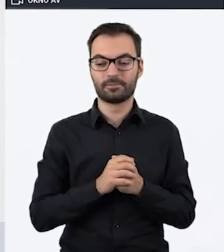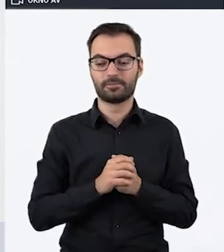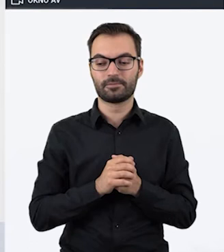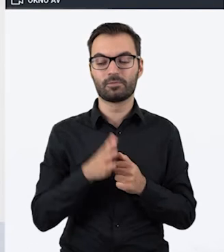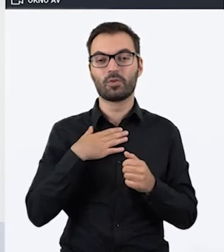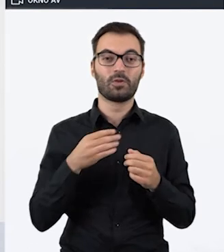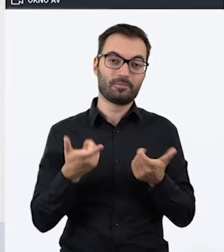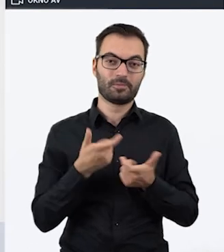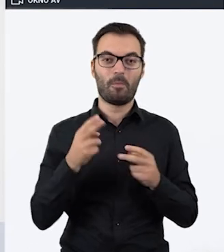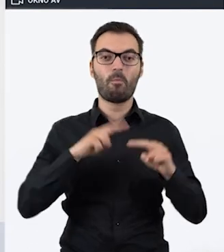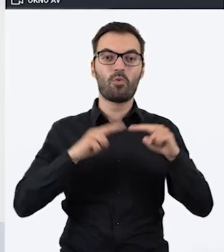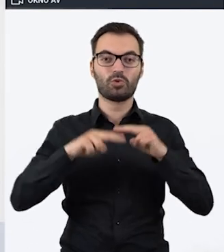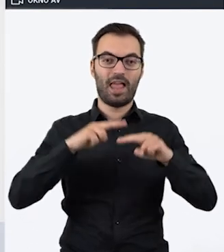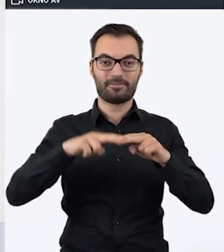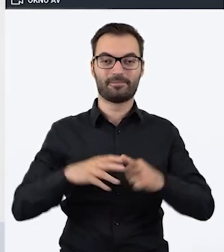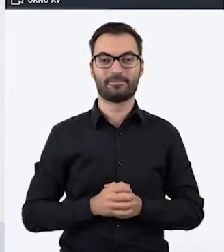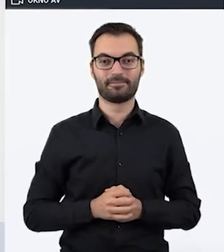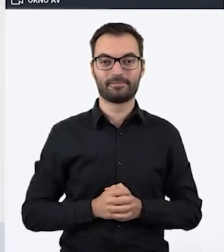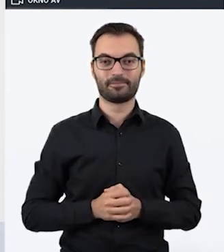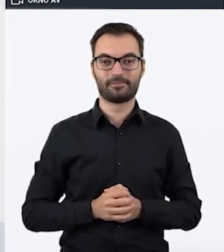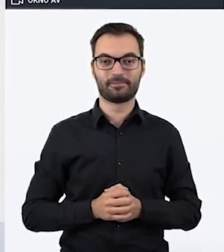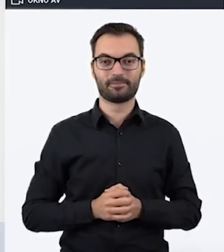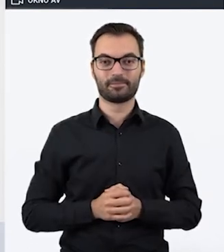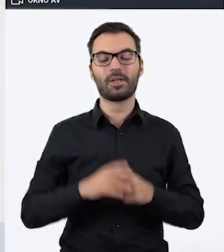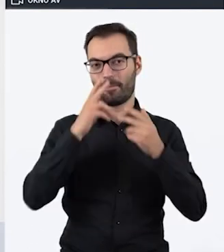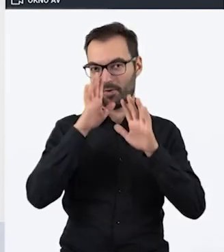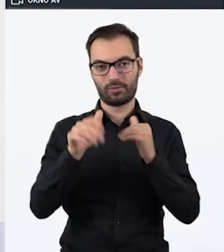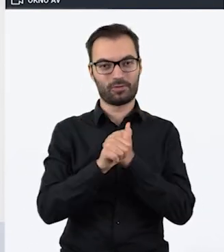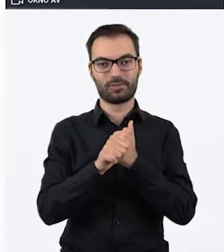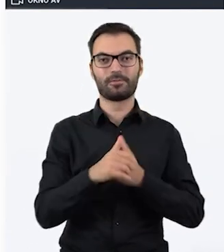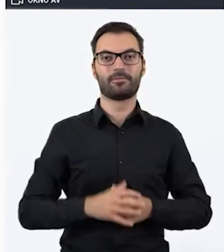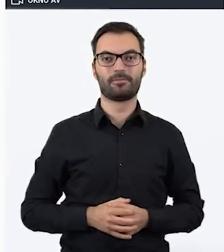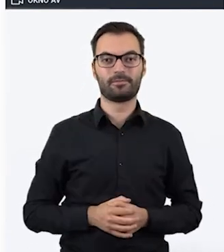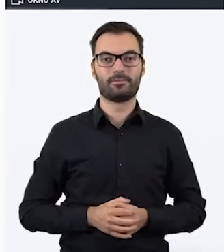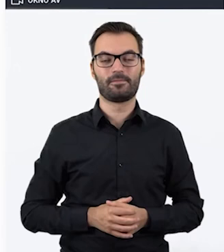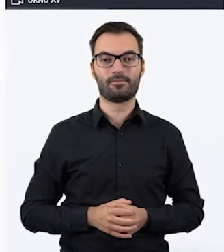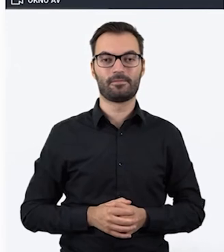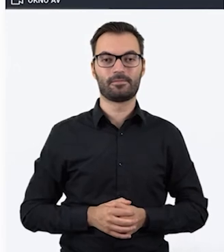możemy układać puzzle. Już pokazuję, drodzy Państwo,